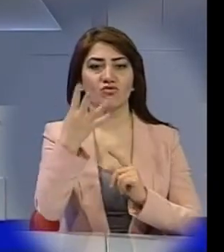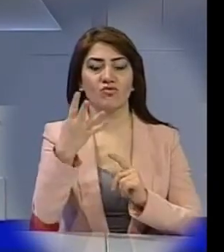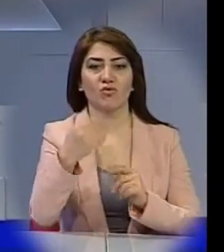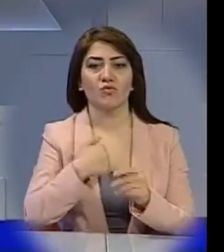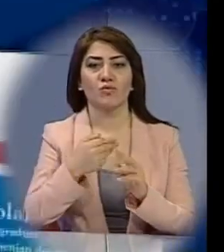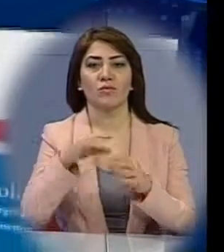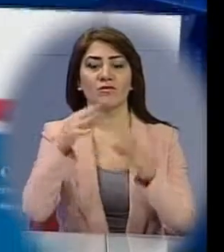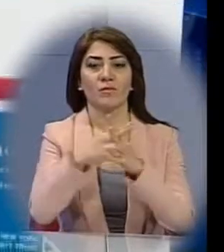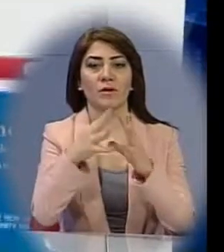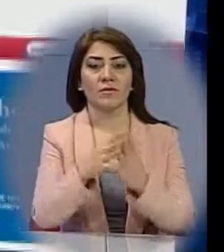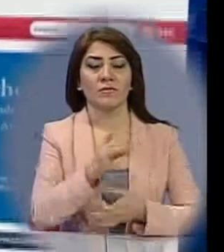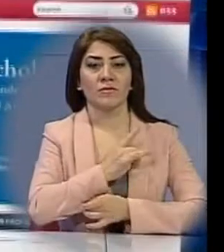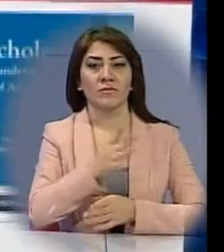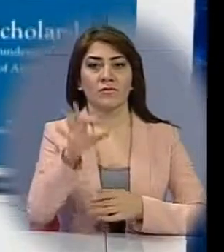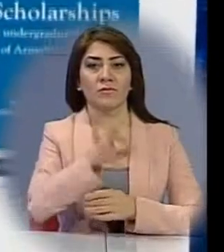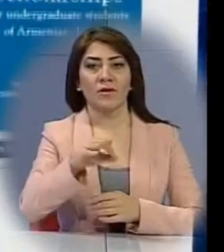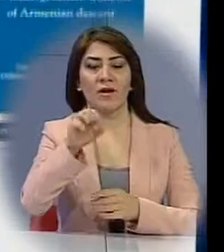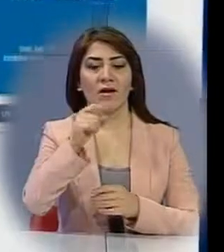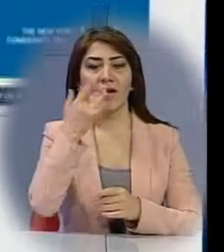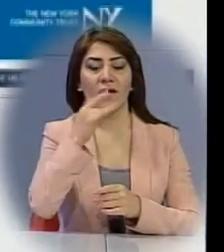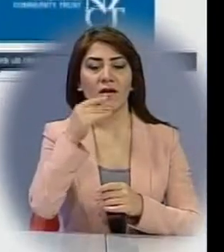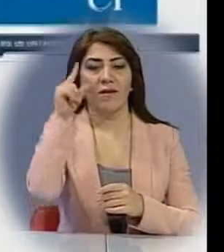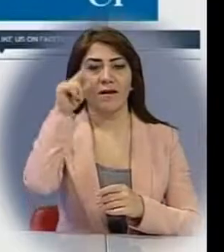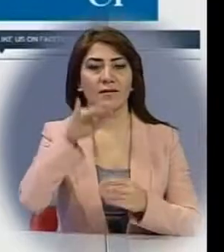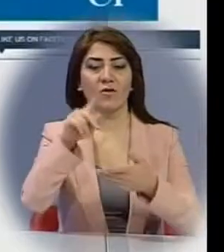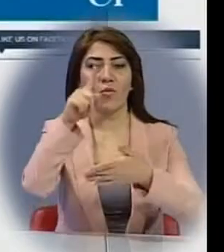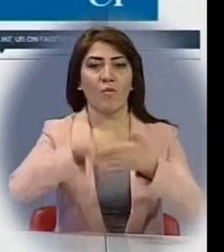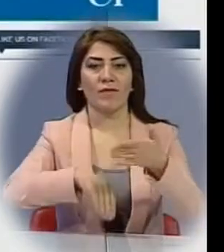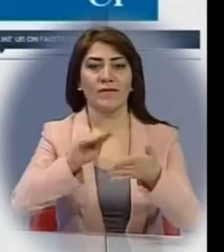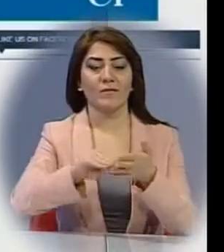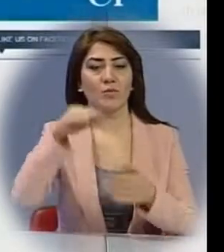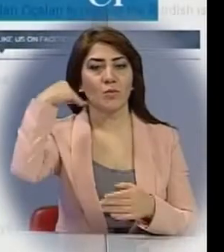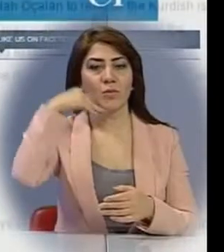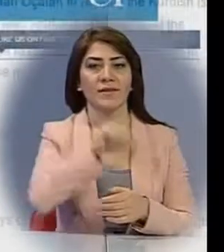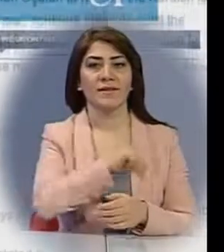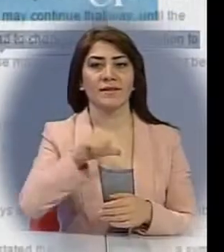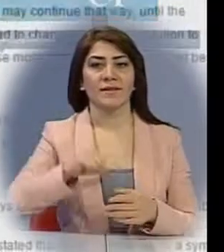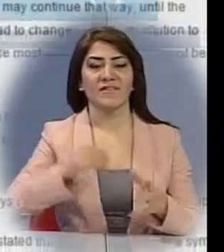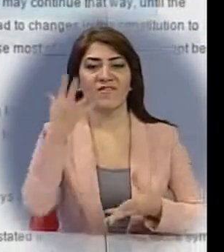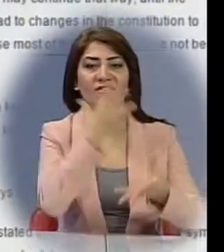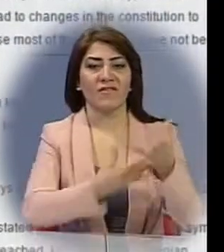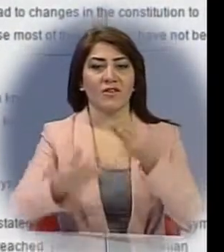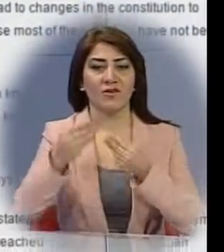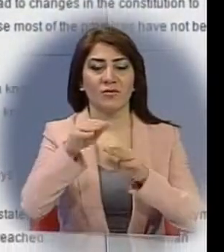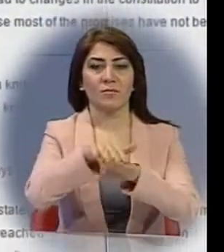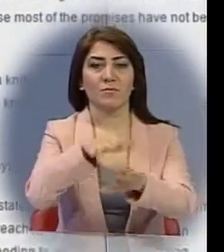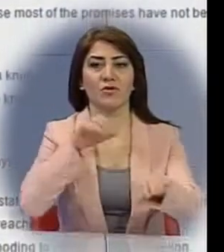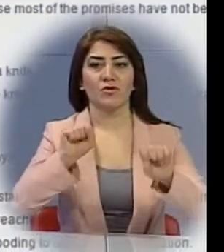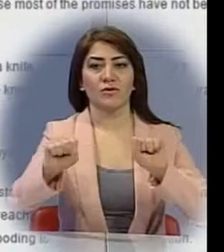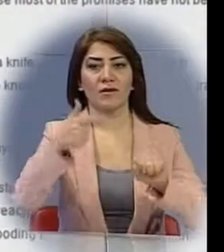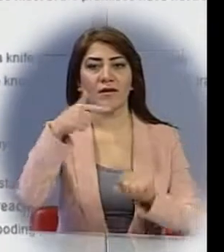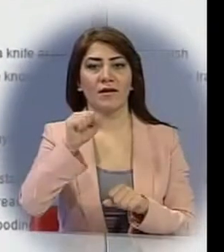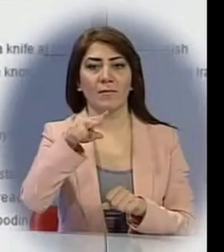նախաձերնությունը. The Armenian Mirror Spectator Room հոտվածագիր նշել է, որ անկարան ինքն է վարս ստեղցեր միջոցարումներ կազմակերպելով